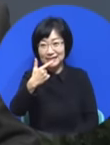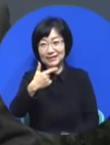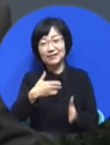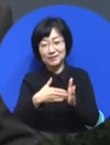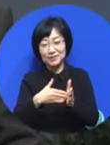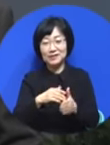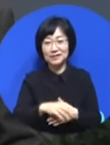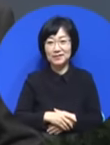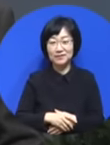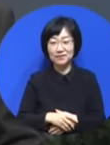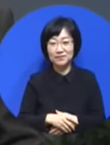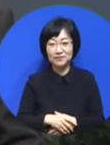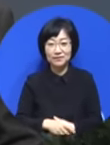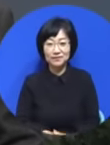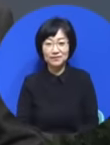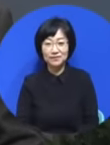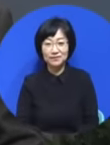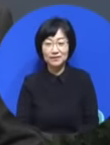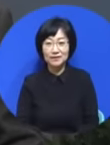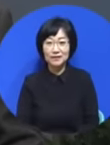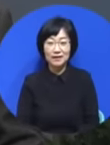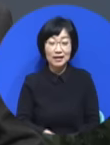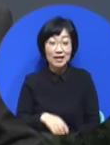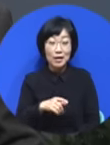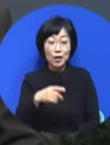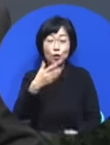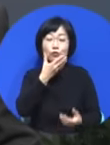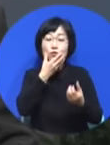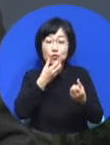그것도 축복의 갱신이었습니다.